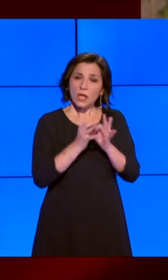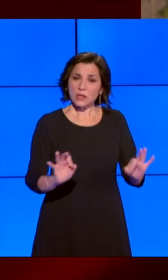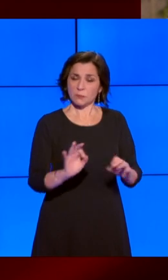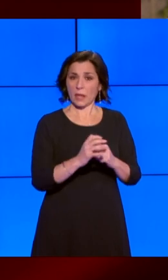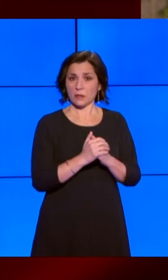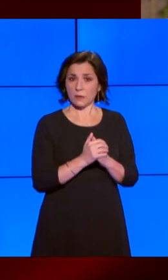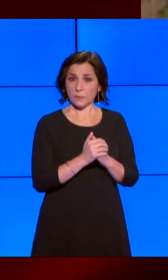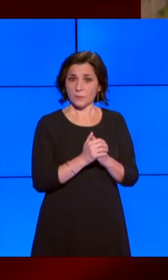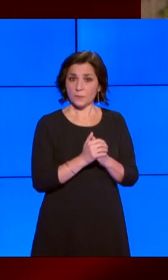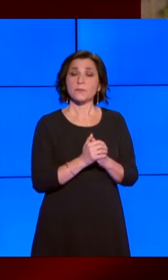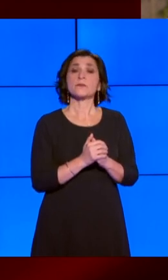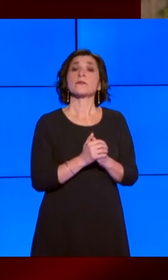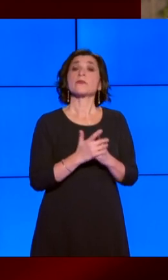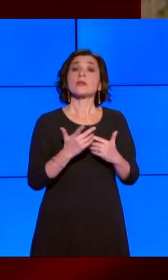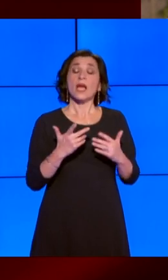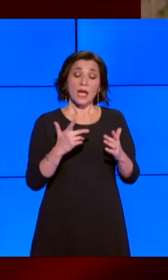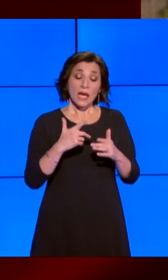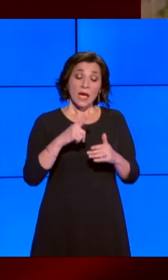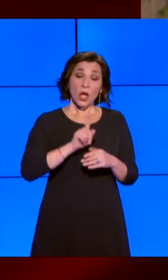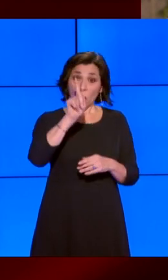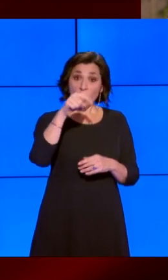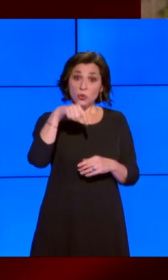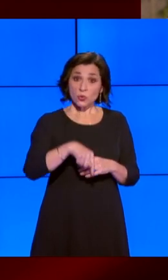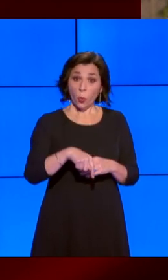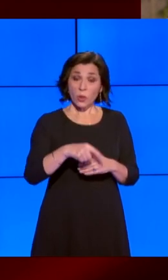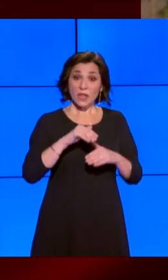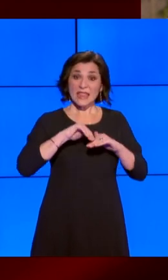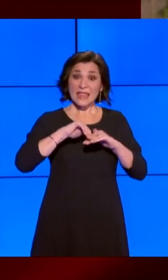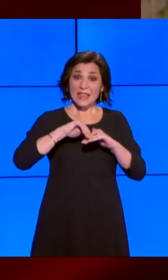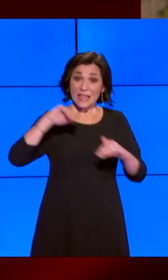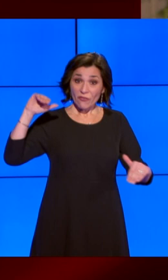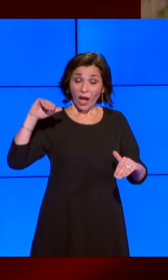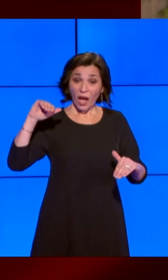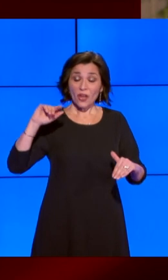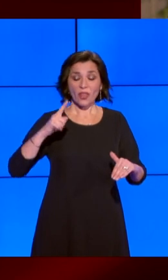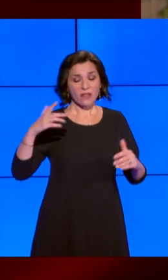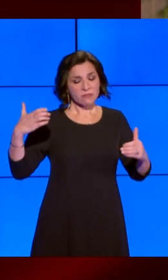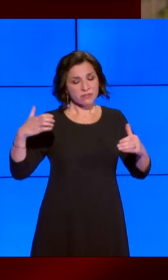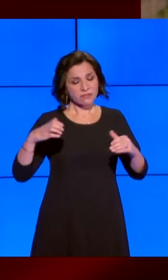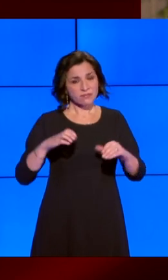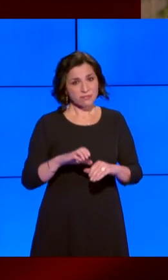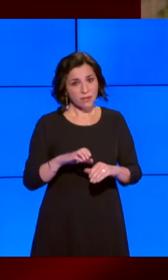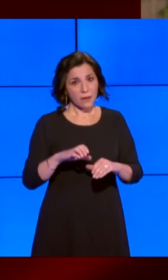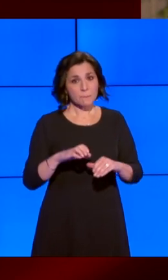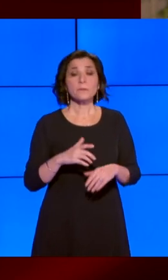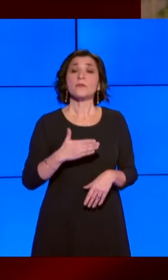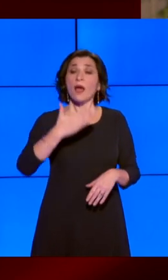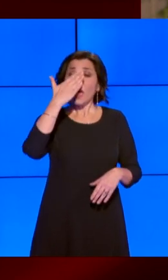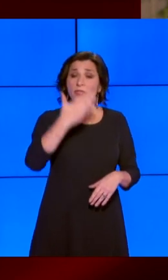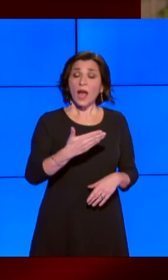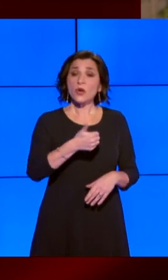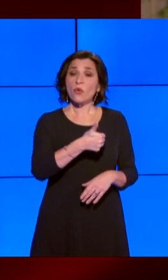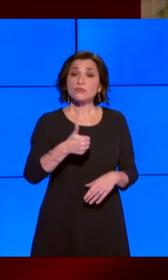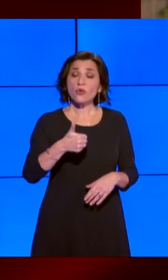che sta ulteriormente crescendo tra Nord e Sud d'Italia. A subire le conseguenze non sono